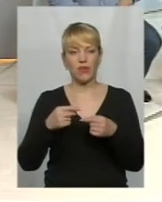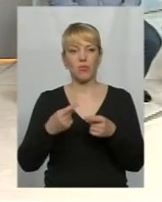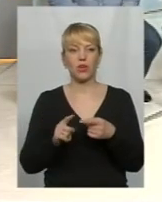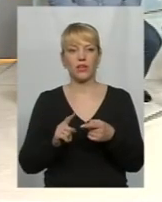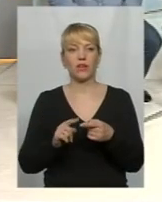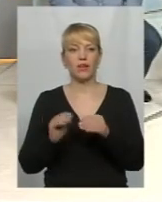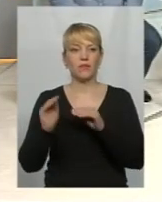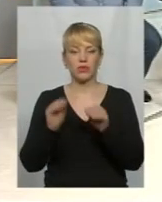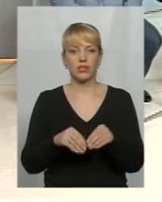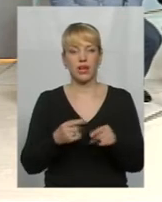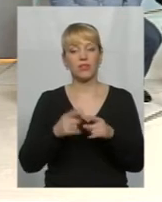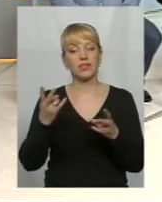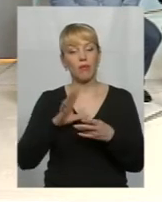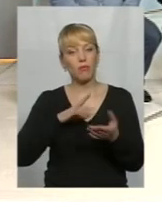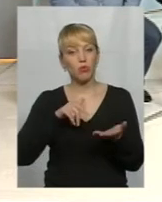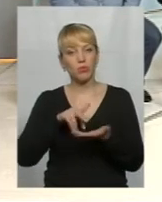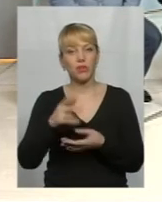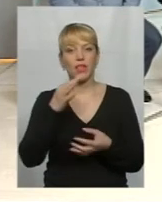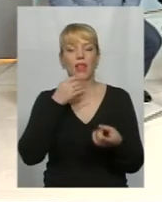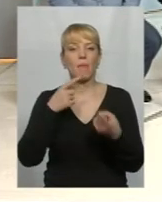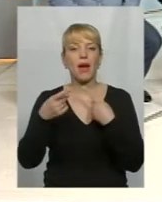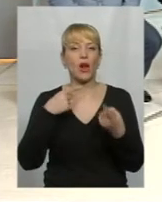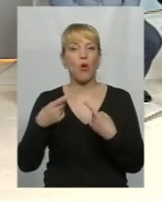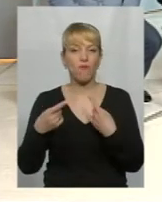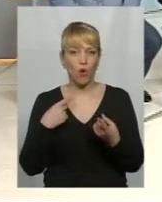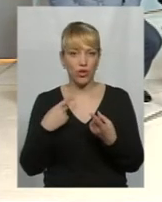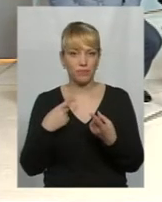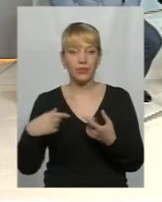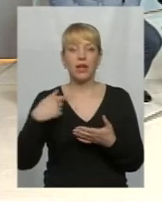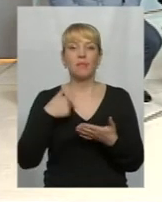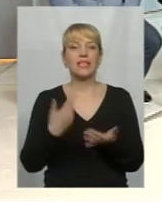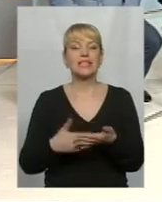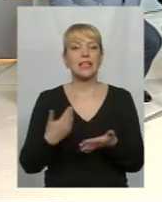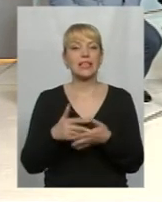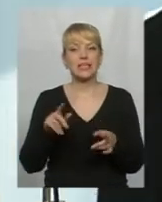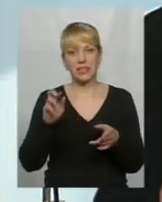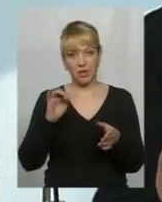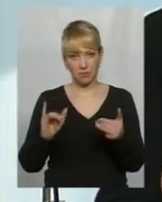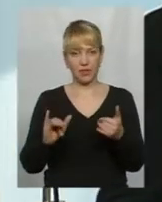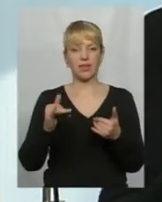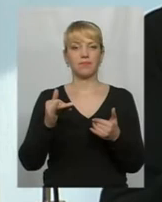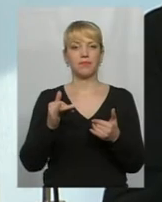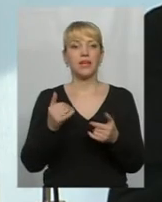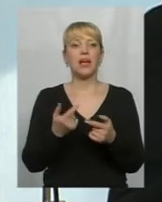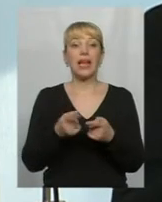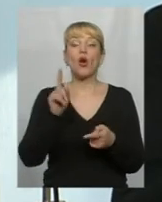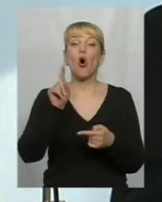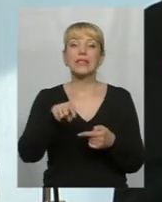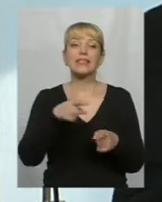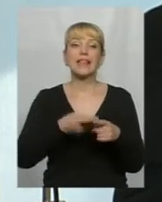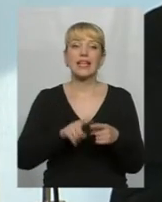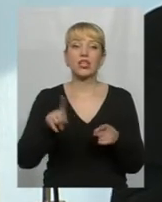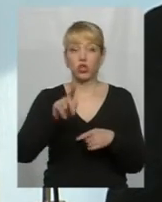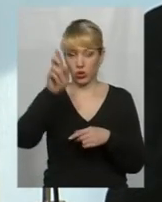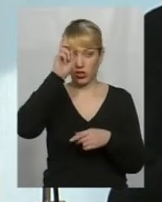редути. Так, потрібно було піти на переговори. Мені здається, що якби от така, і це те, що у нас